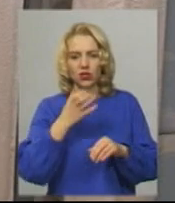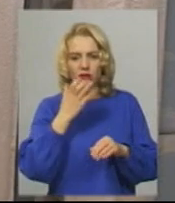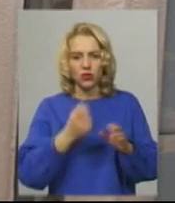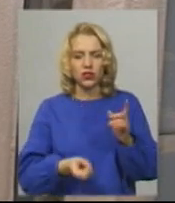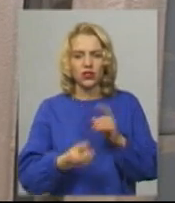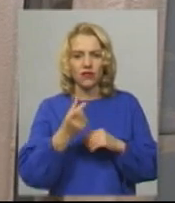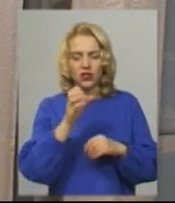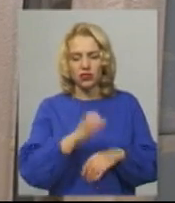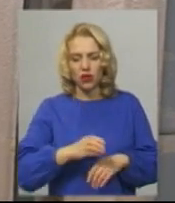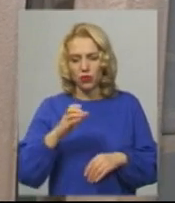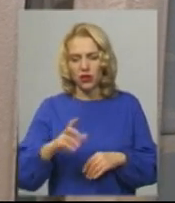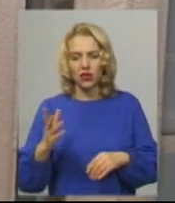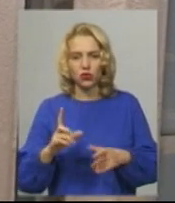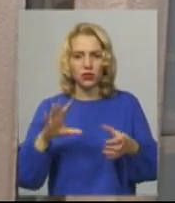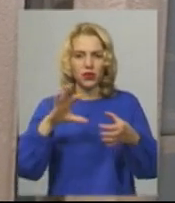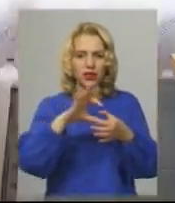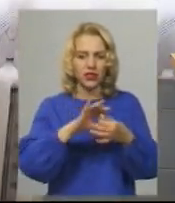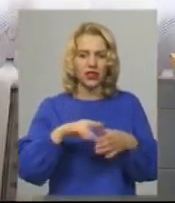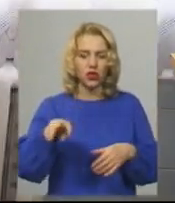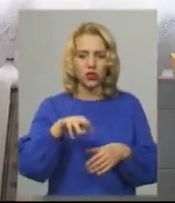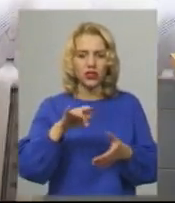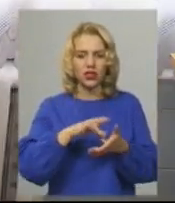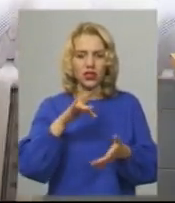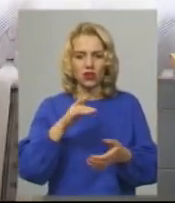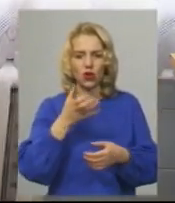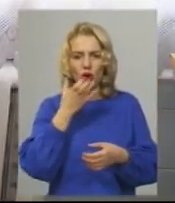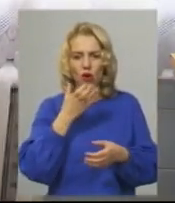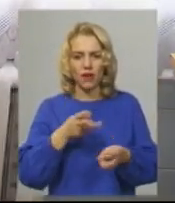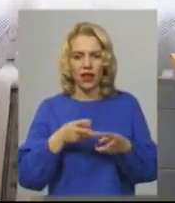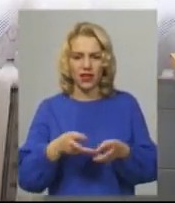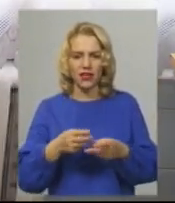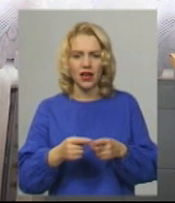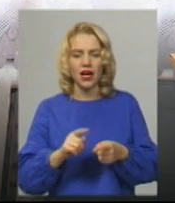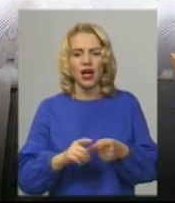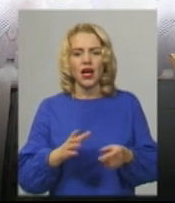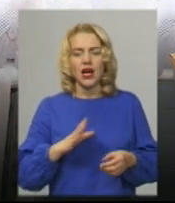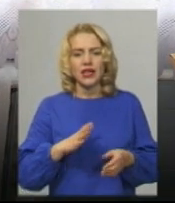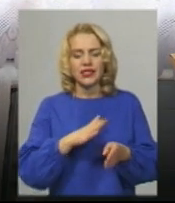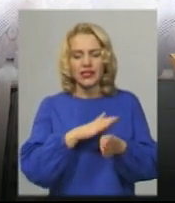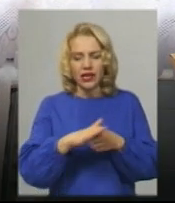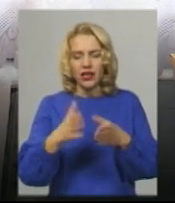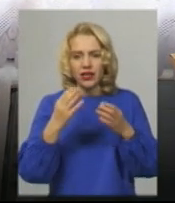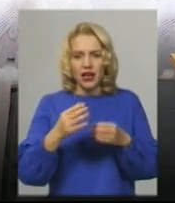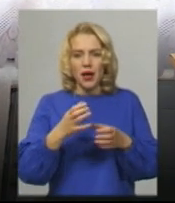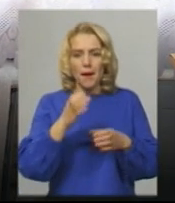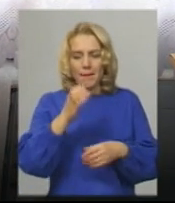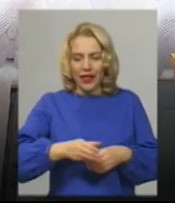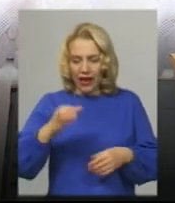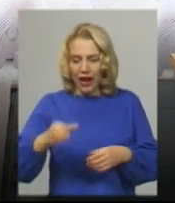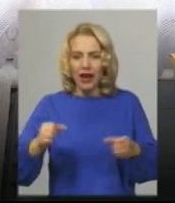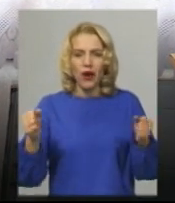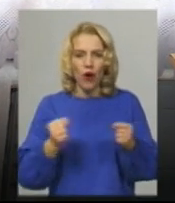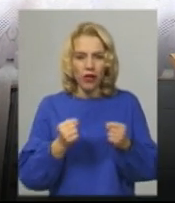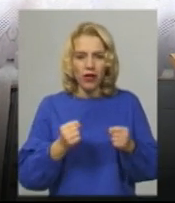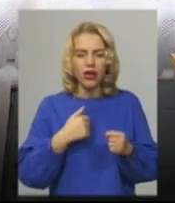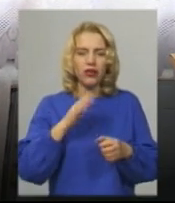батареях, які під'єднані до централізованого опалення. Взагалі-то зараз батареї цілий холодні. Взагалі-то зранку